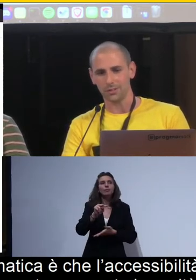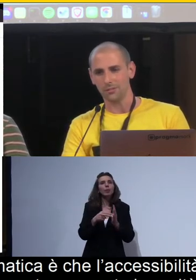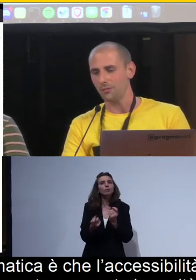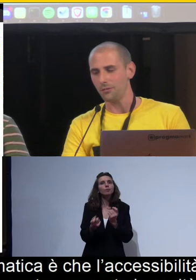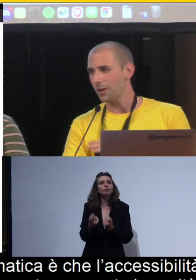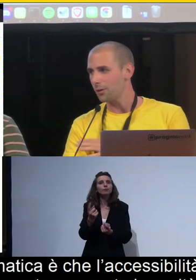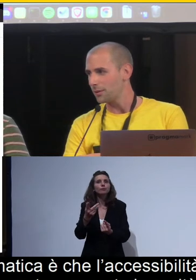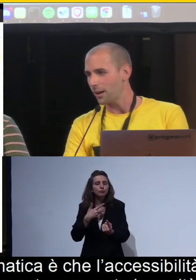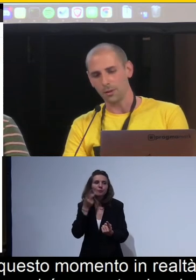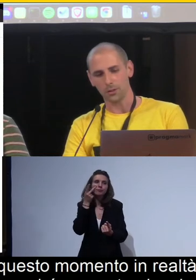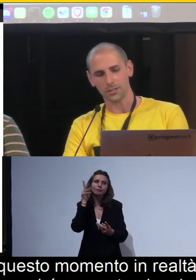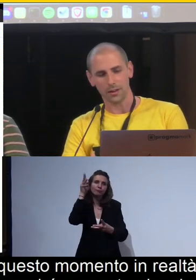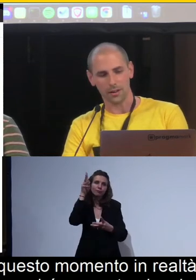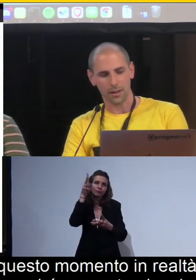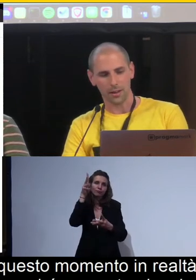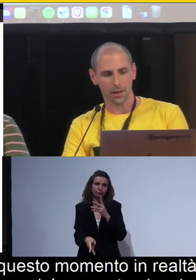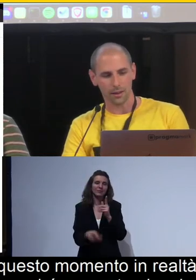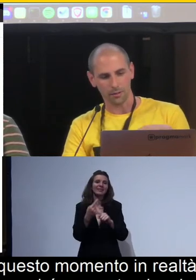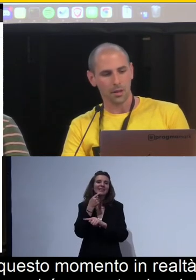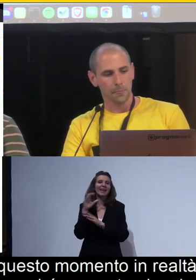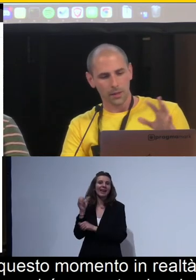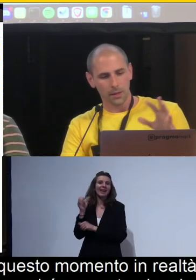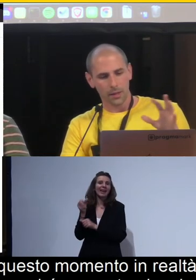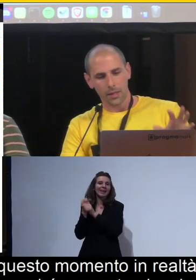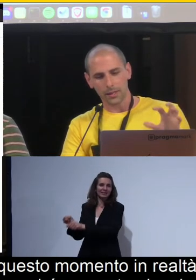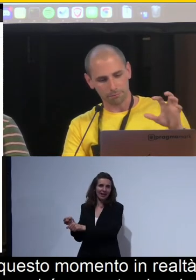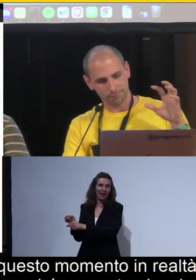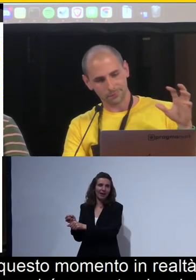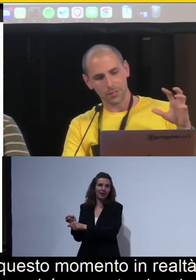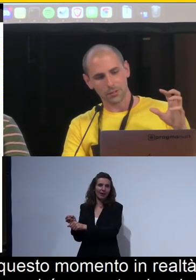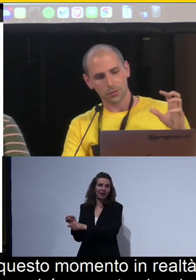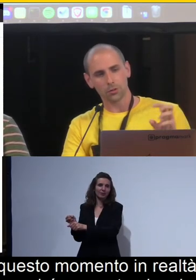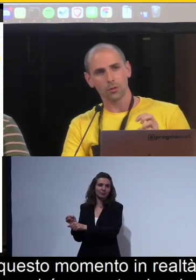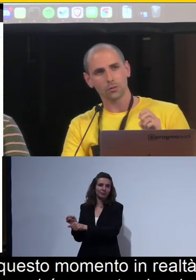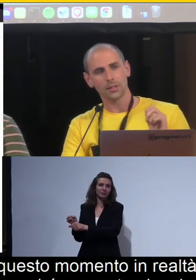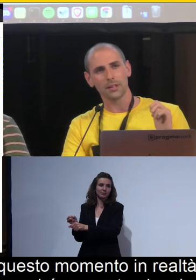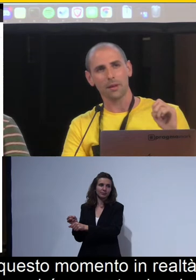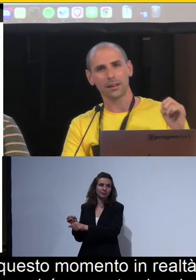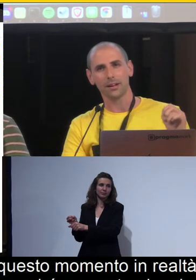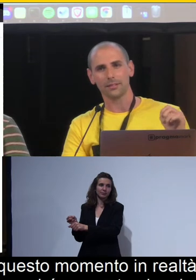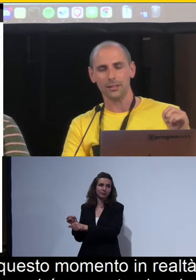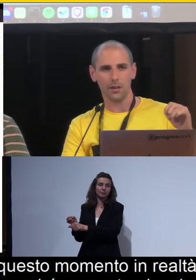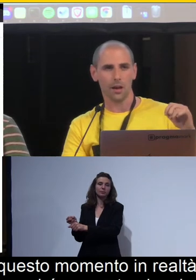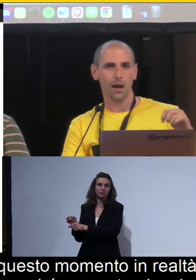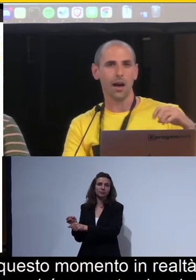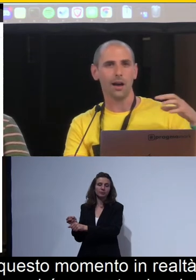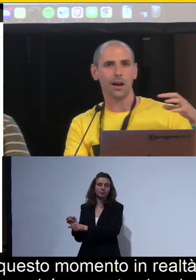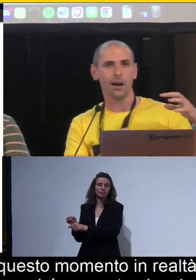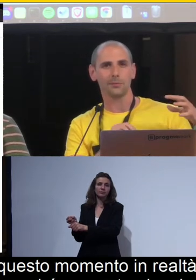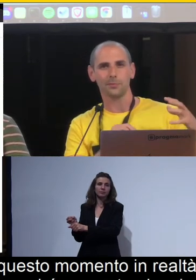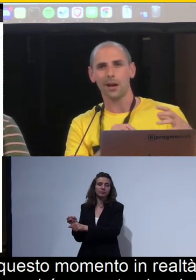vi racconterà anche meglio Christian e che sono sostanzialmente relativi